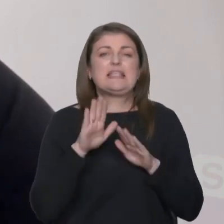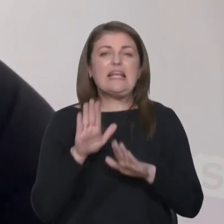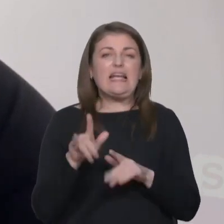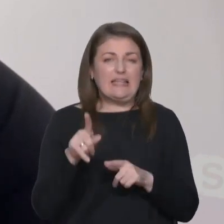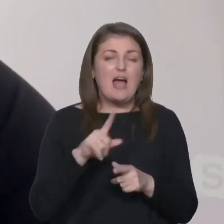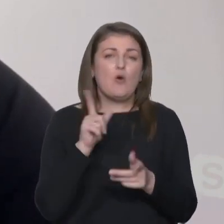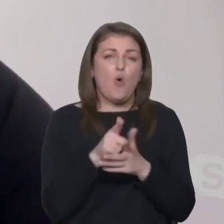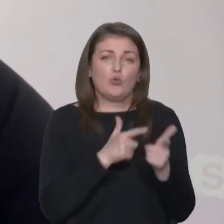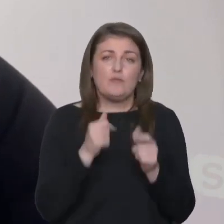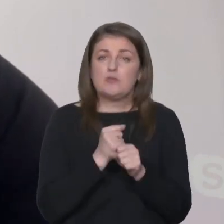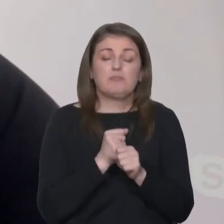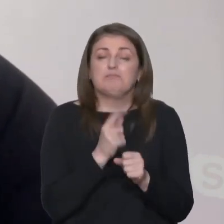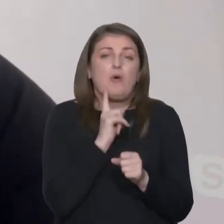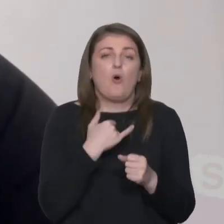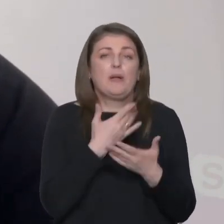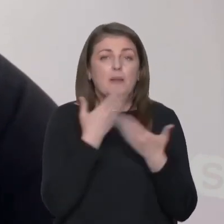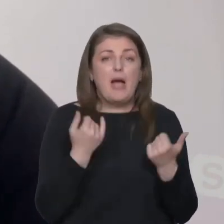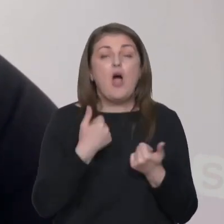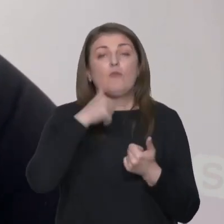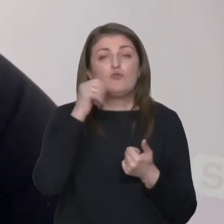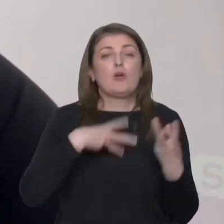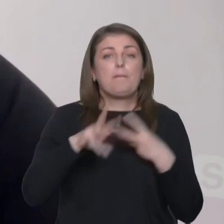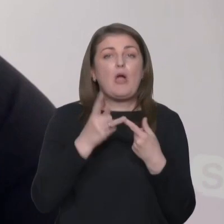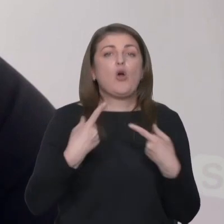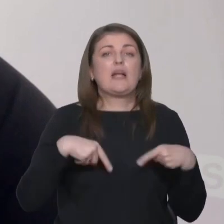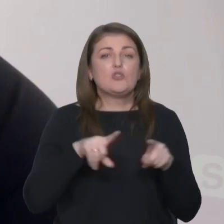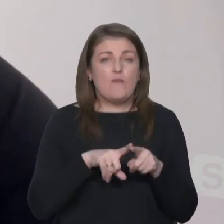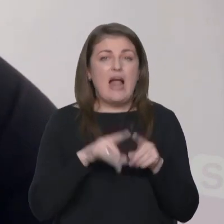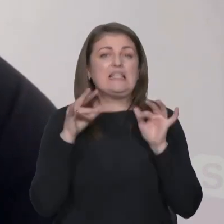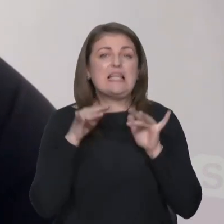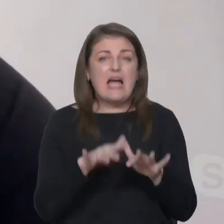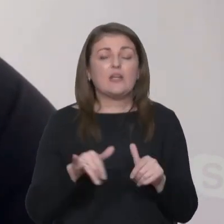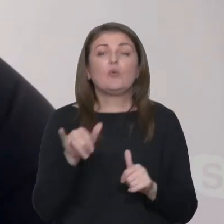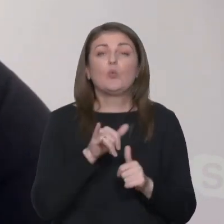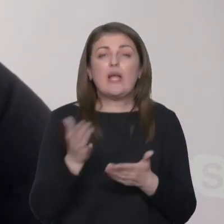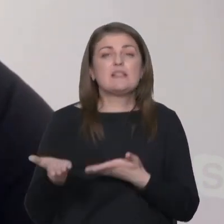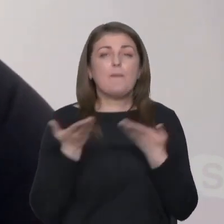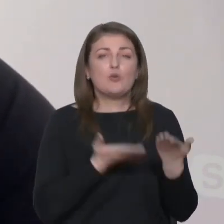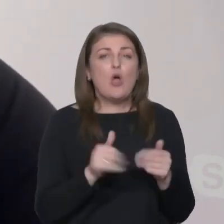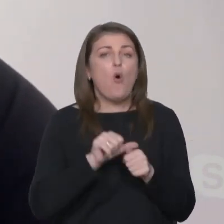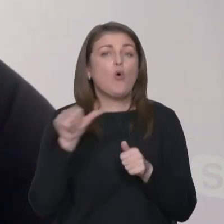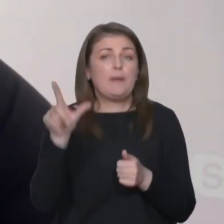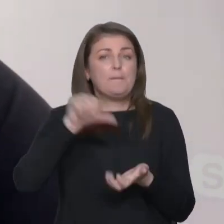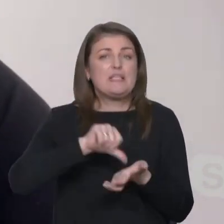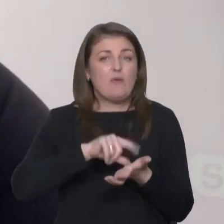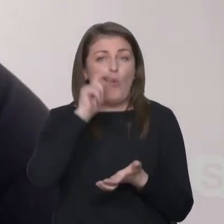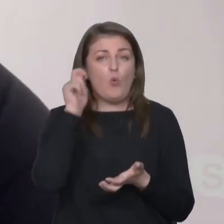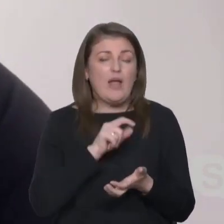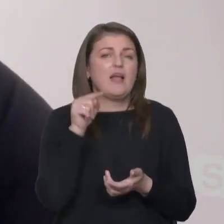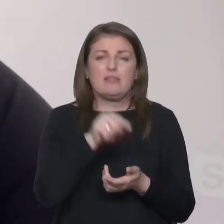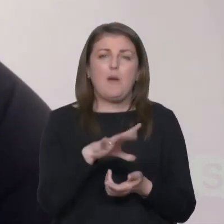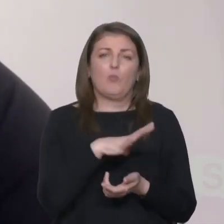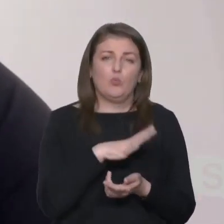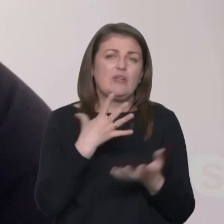готовиться зробити? Ні, немає. Вчора ми організували захід, куди запросили, окрім представників України, там